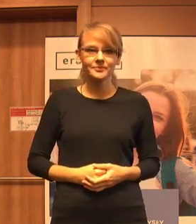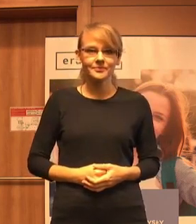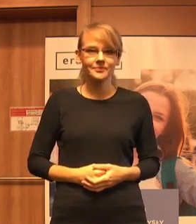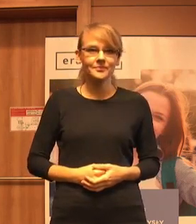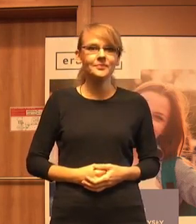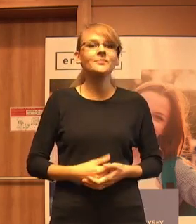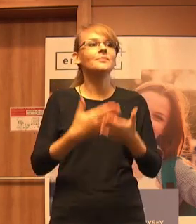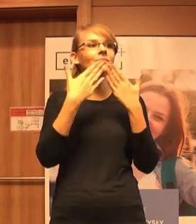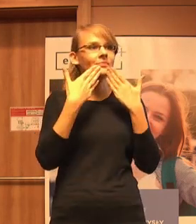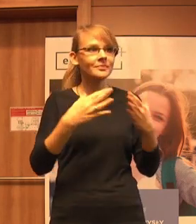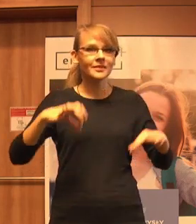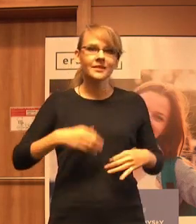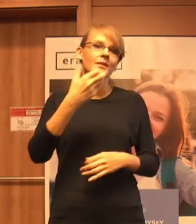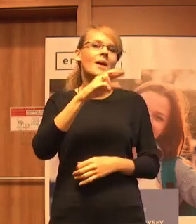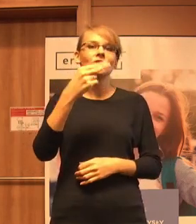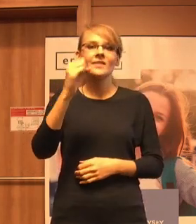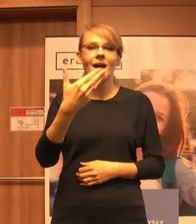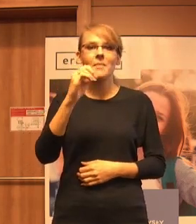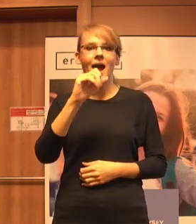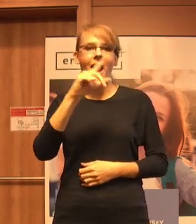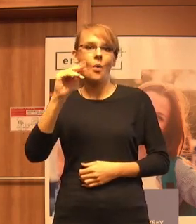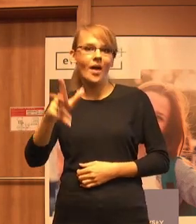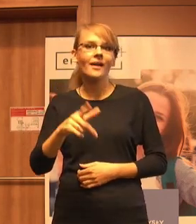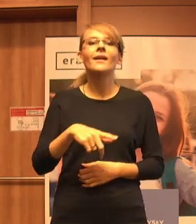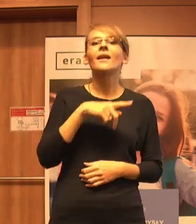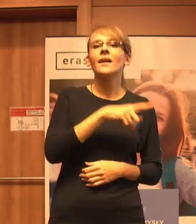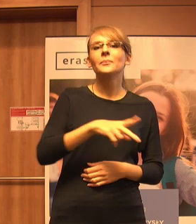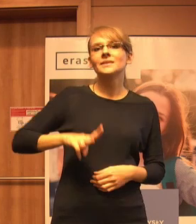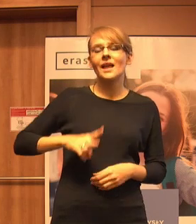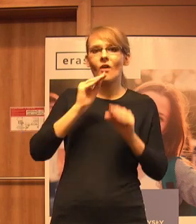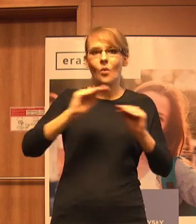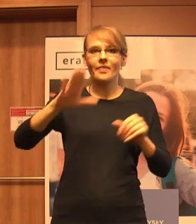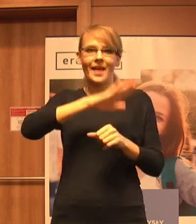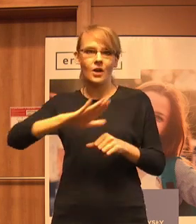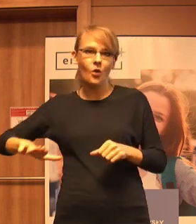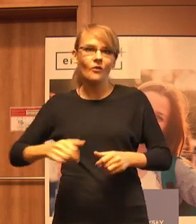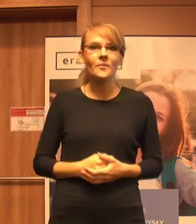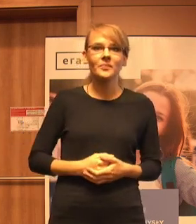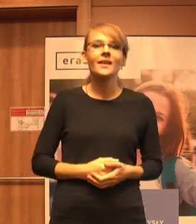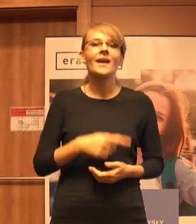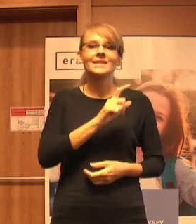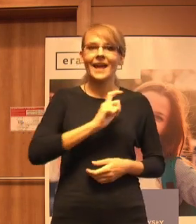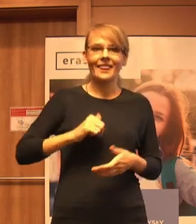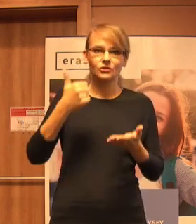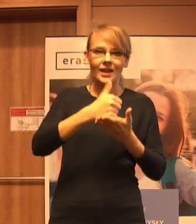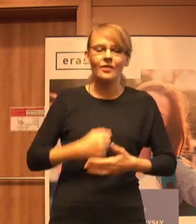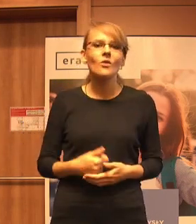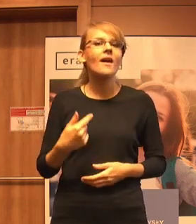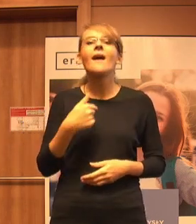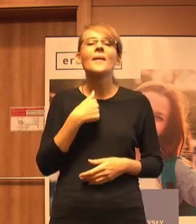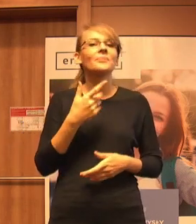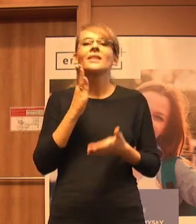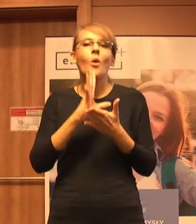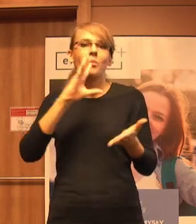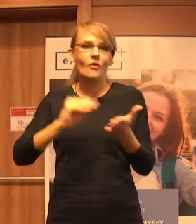Dziękujemy bardzo. Pani Marzena Machałek, sekretarz stanu Ministerstwa Edukacji Narodowej. Ja tylko Państwu powtórzę, bo repetitio mater studiorum,